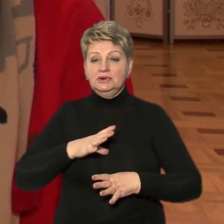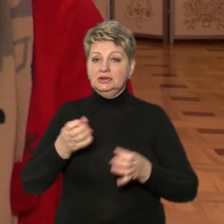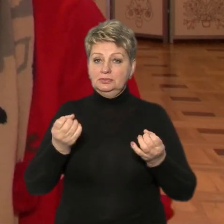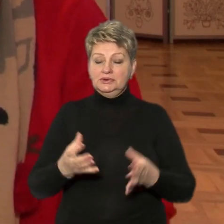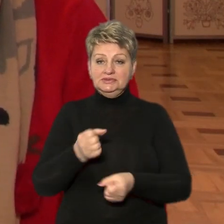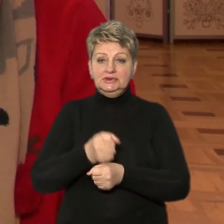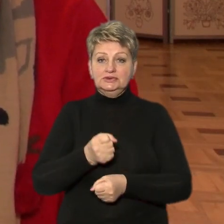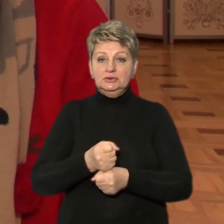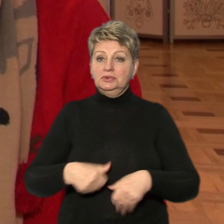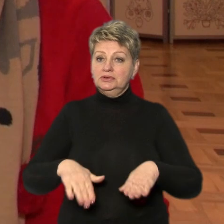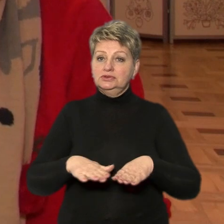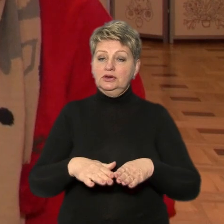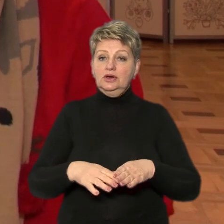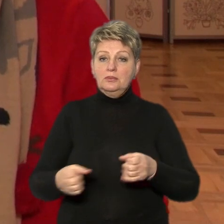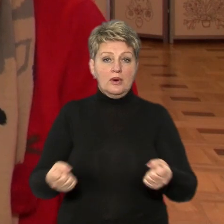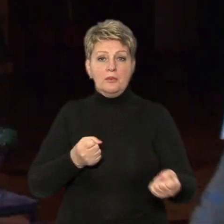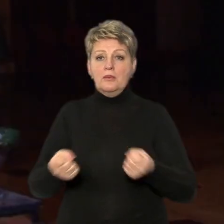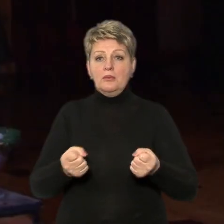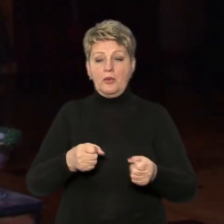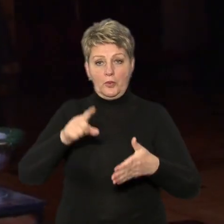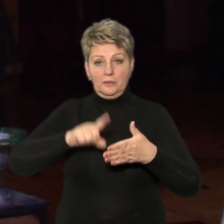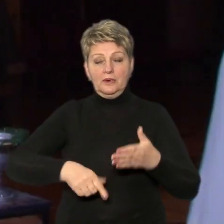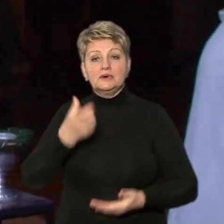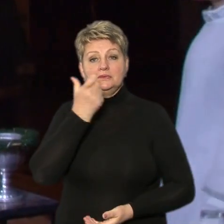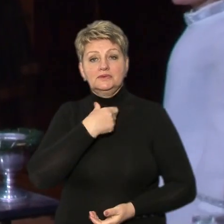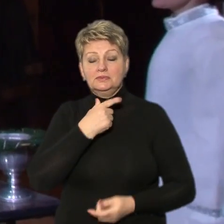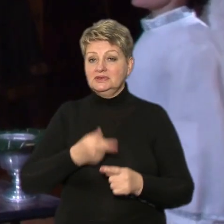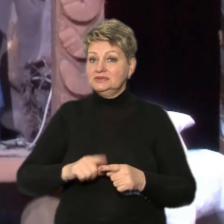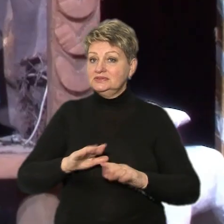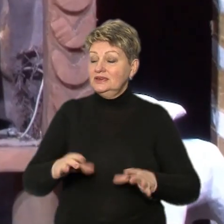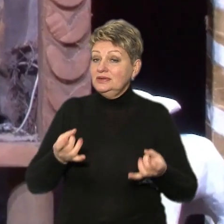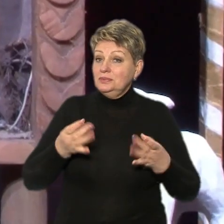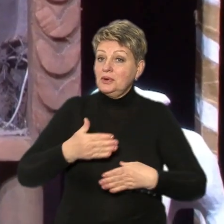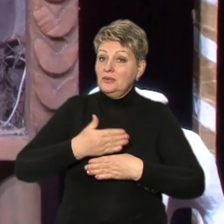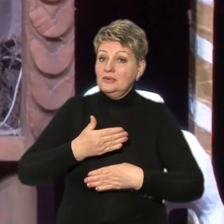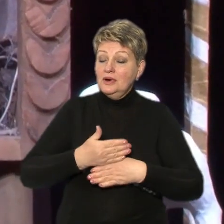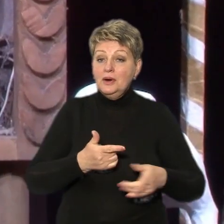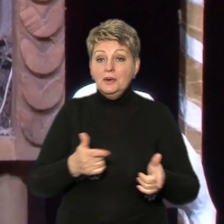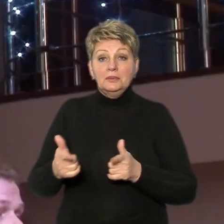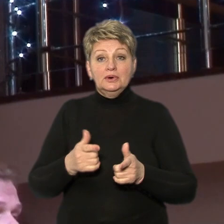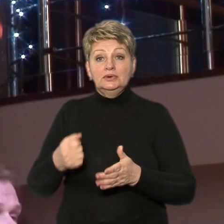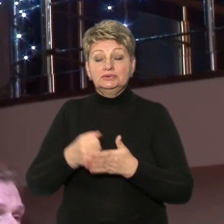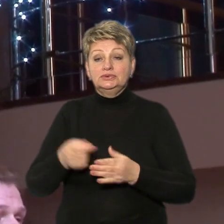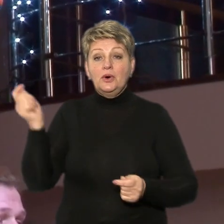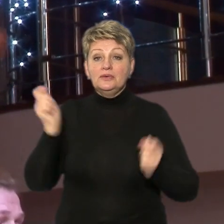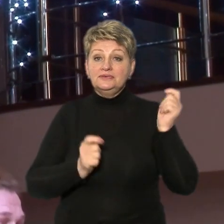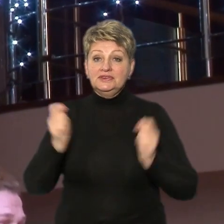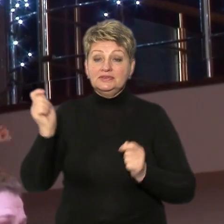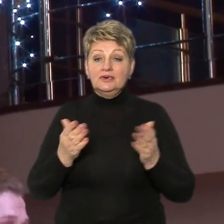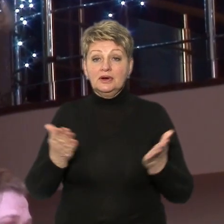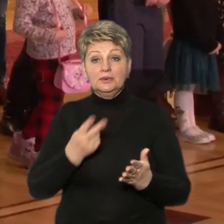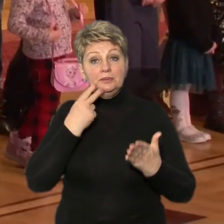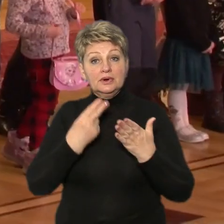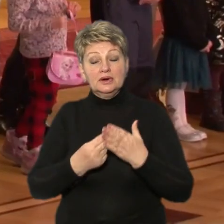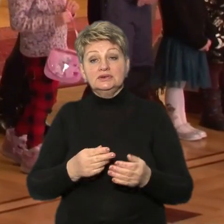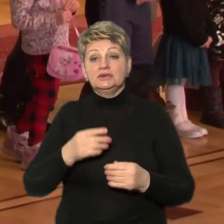стійкими, такими впевненими в собі. Це не просто вистава, а підготовка до фестивалю «Коляди», який покажуть глядачам завтра